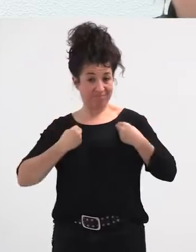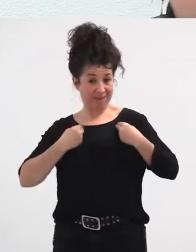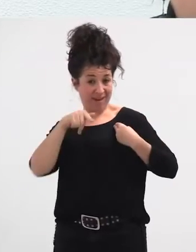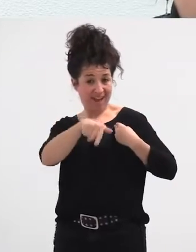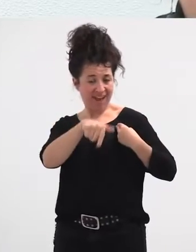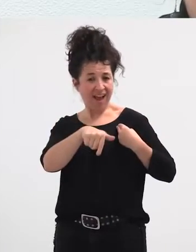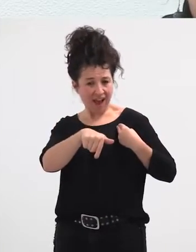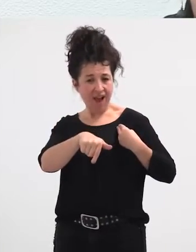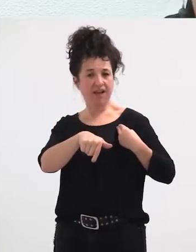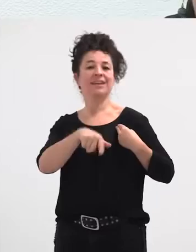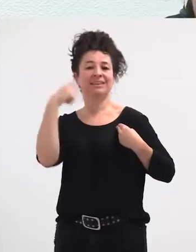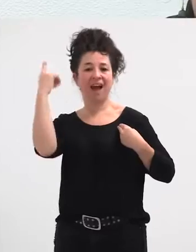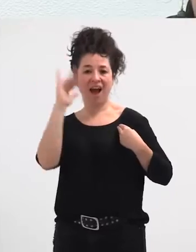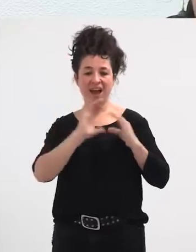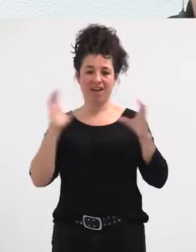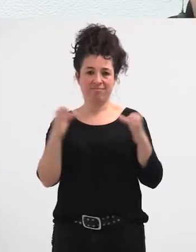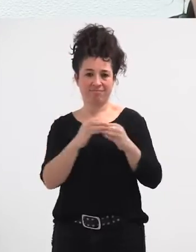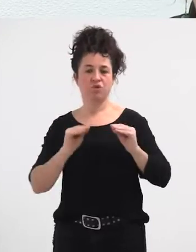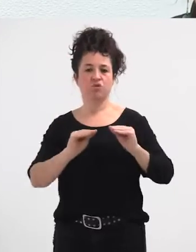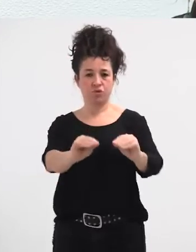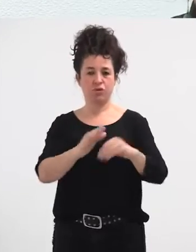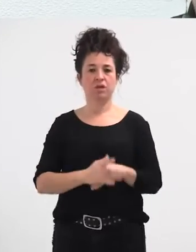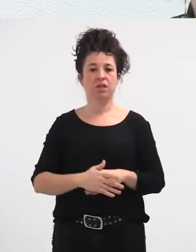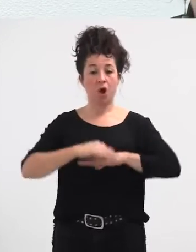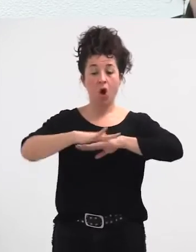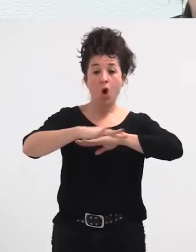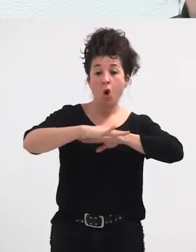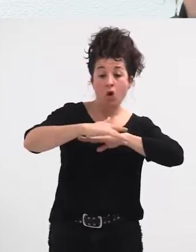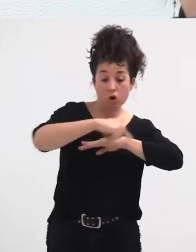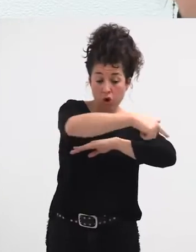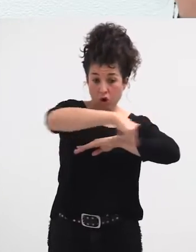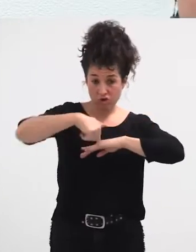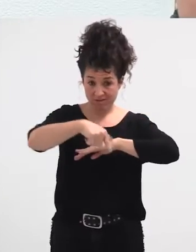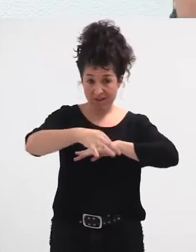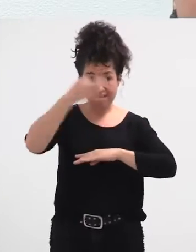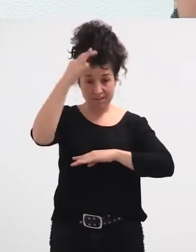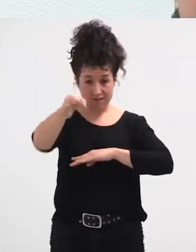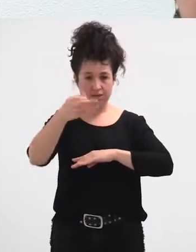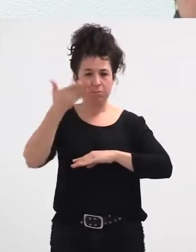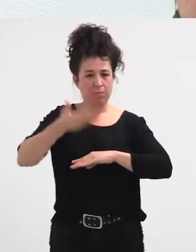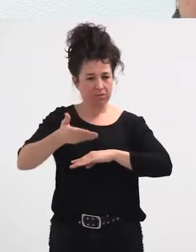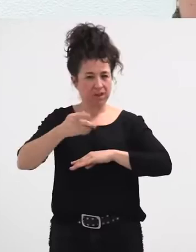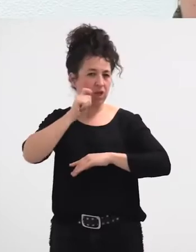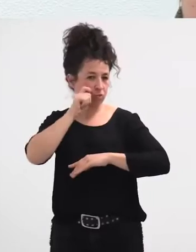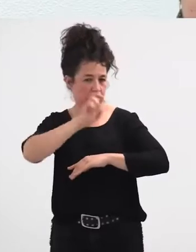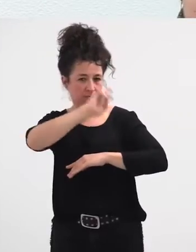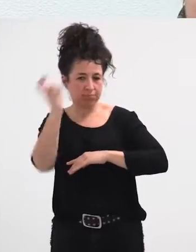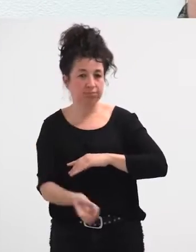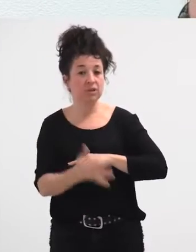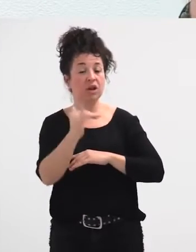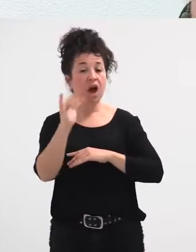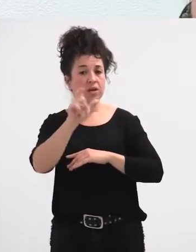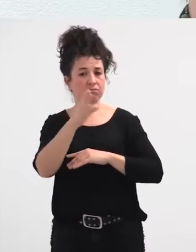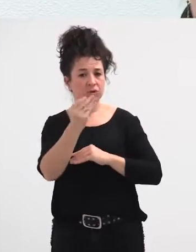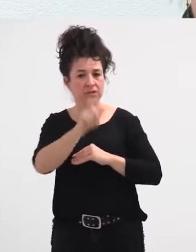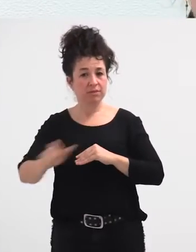garrantzitzuak izan dira, kostako erriba da, ondartza dauka, eta batez ere mazrideko jende askotan beraneatzen duan. Orduan, horrein dela urte askotatea